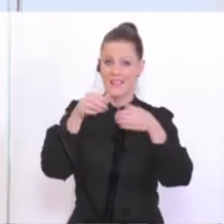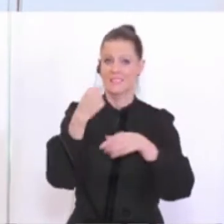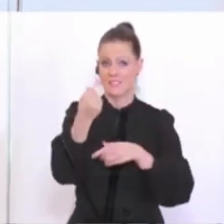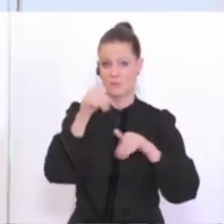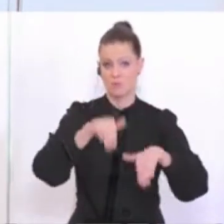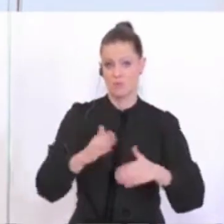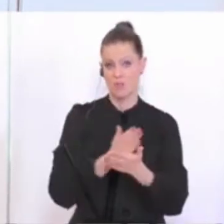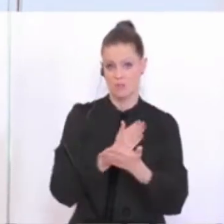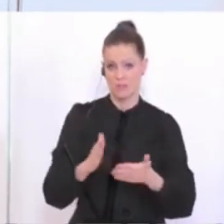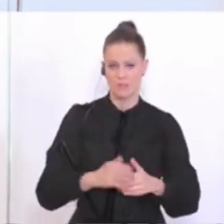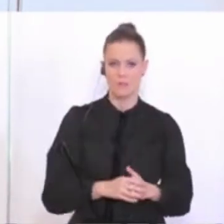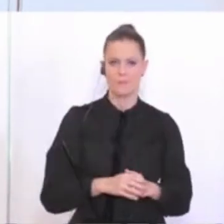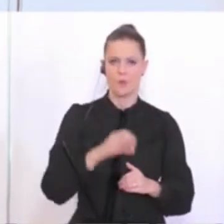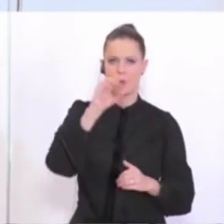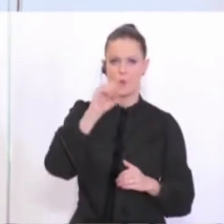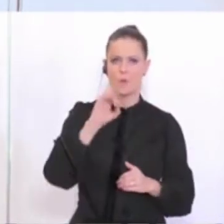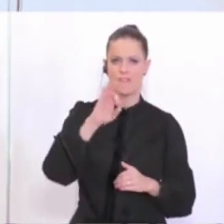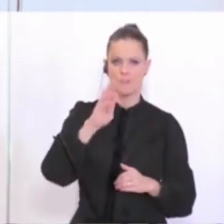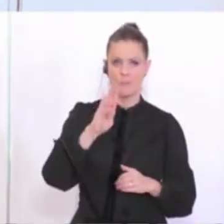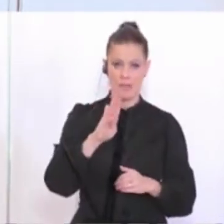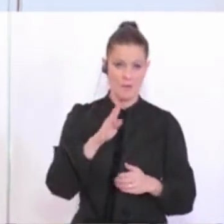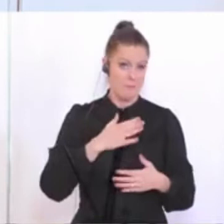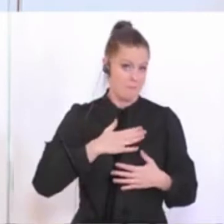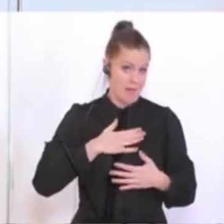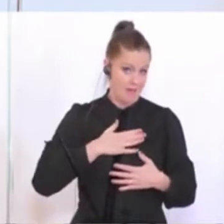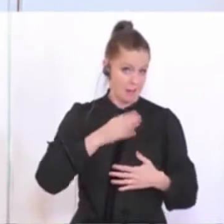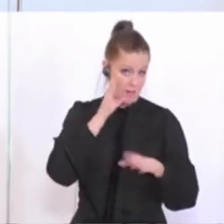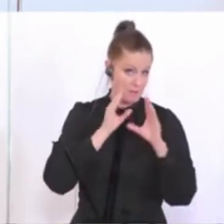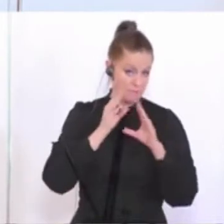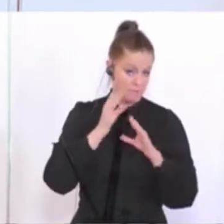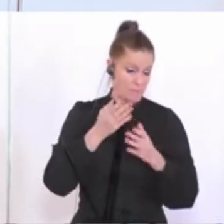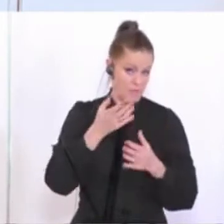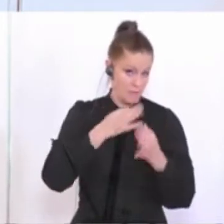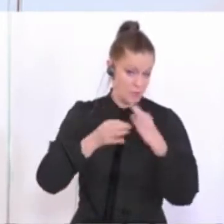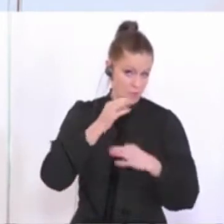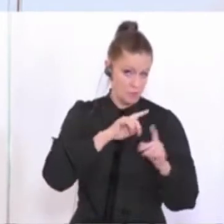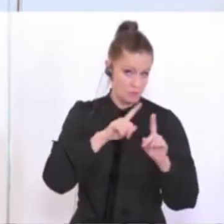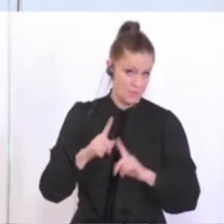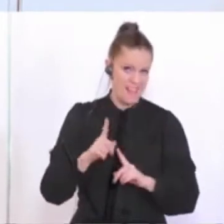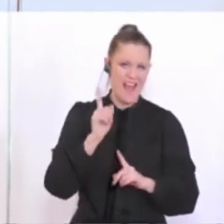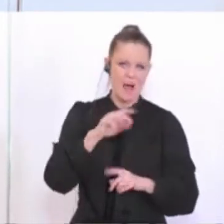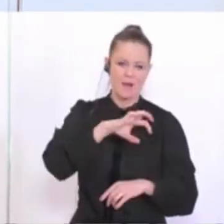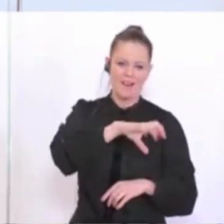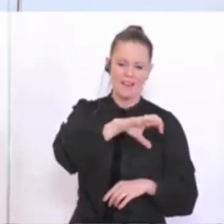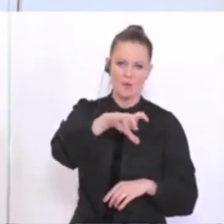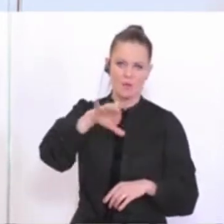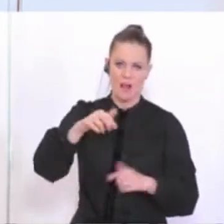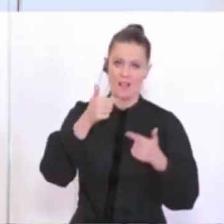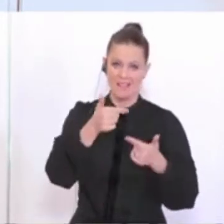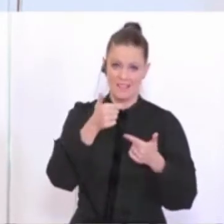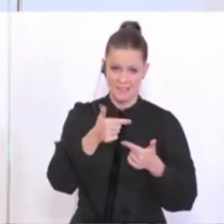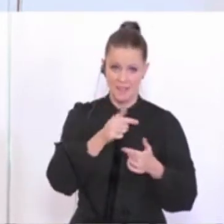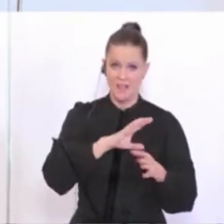beziehungsweise der ÖFB. Und mein Informationsstand geht im Übrigen soweit, dass zumindest ab der Regionalliga, diese inklusive,